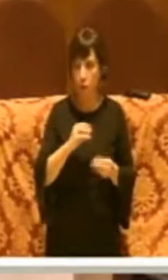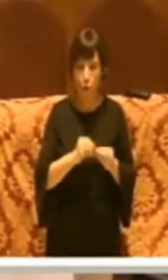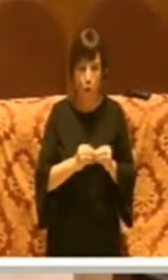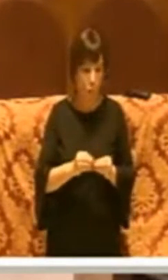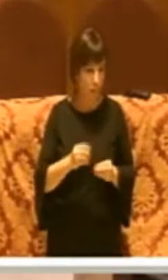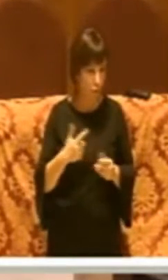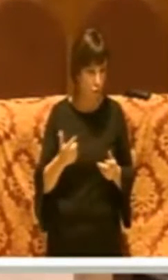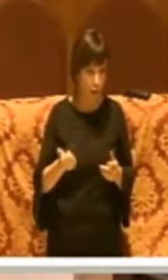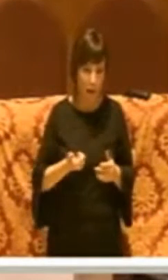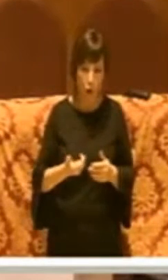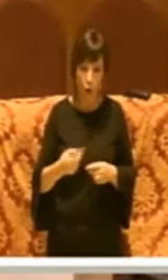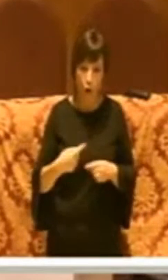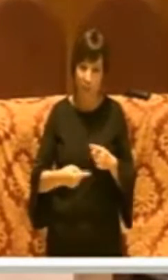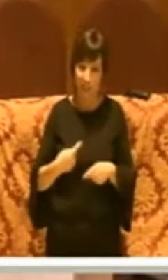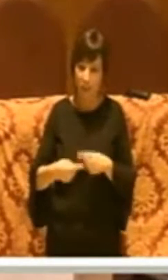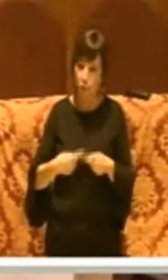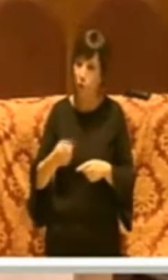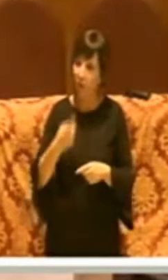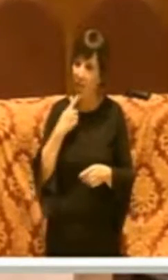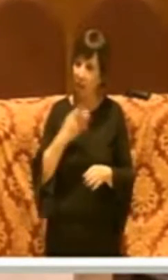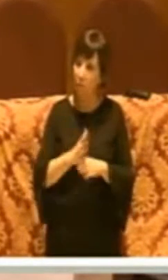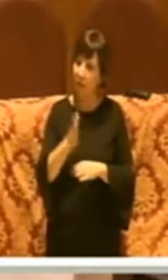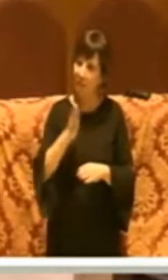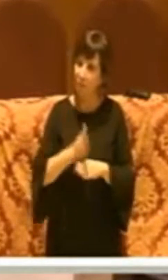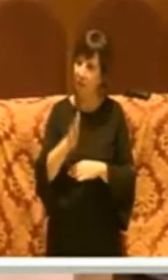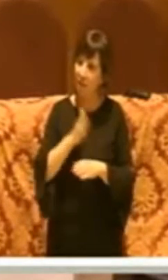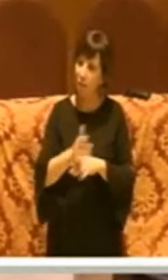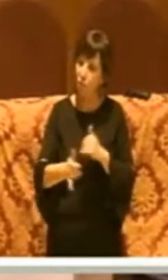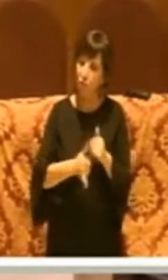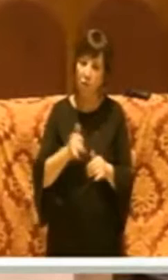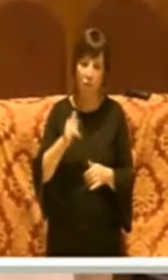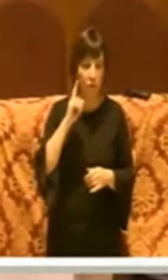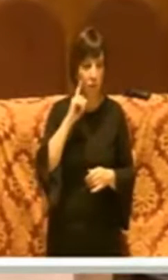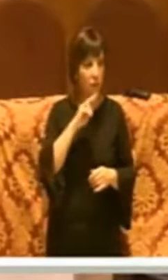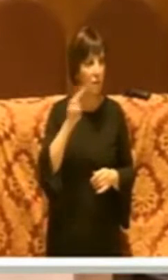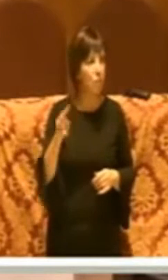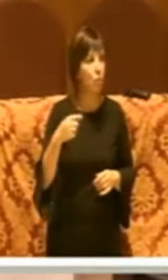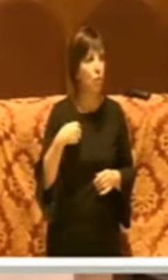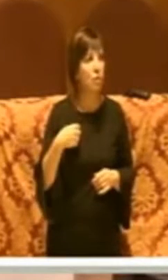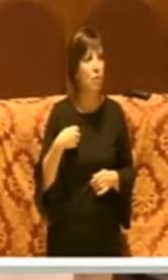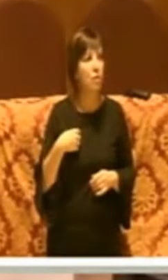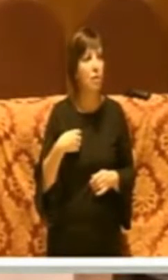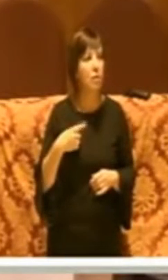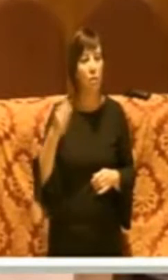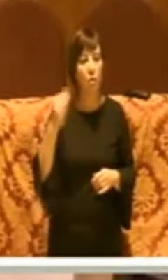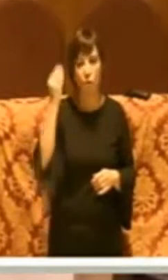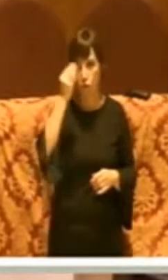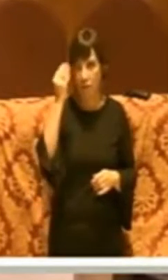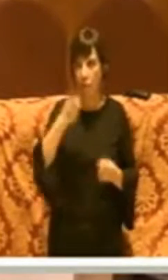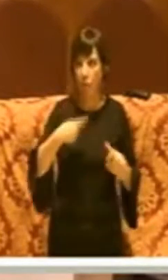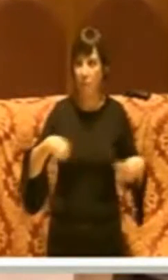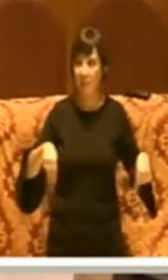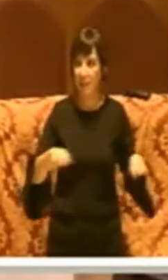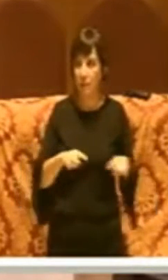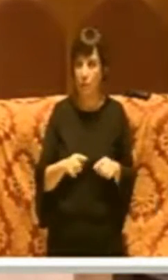mai non c'è un contatore sulle piste ciclabili nessuno l'ha saputo rispondere le rispondo io ci stiamo pensando noi